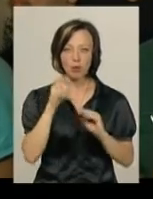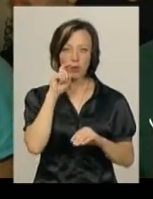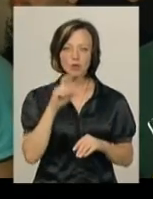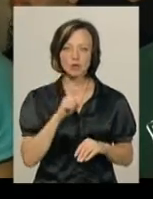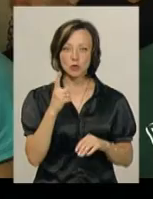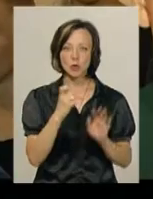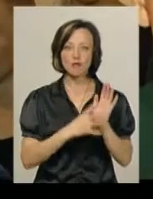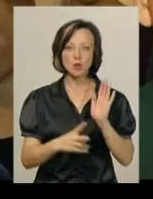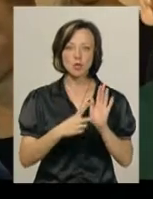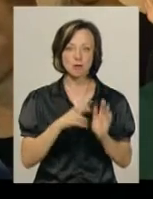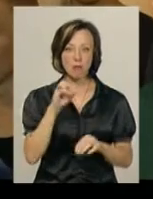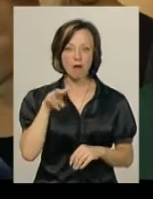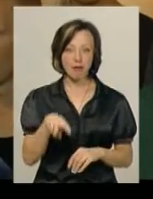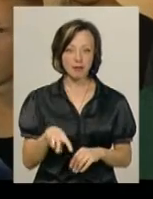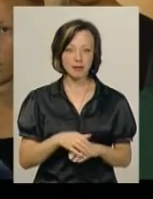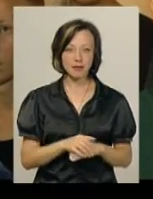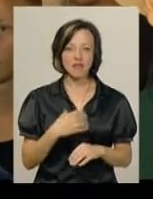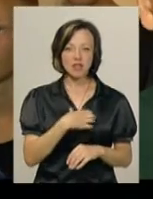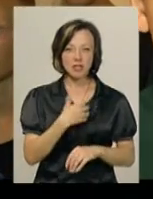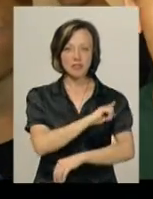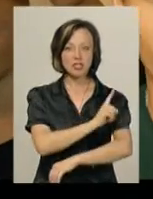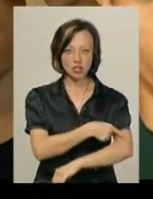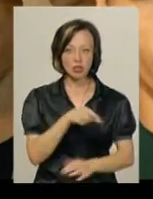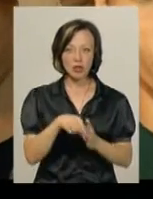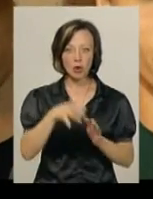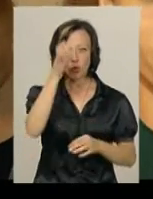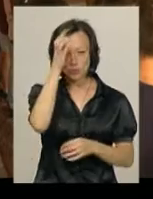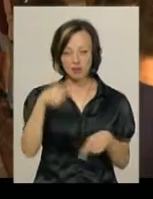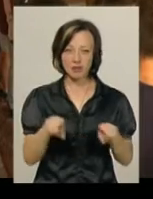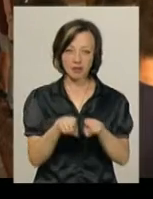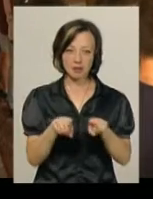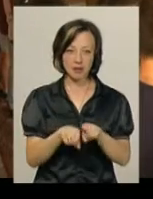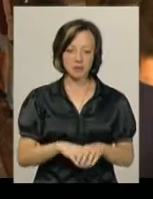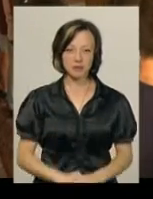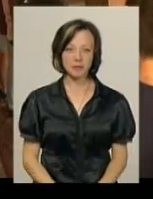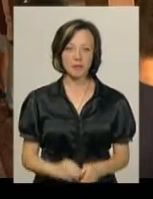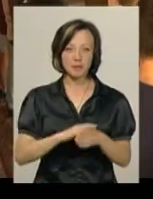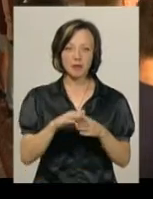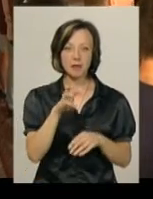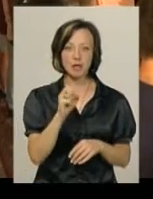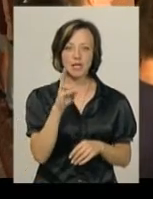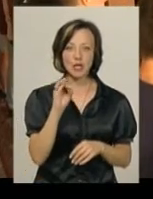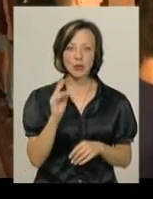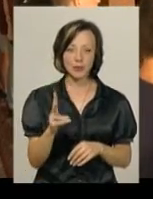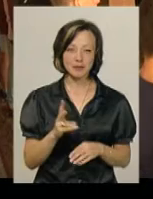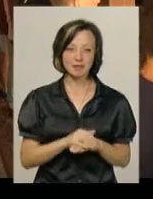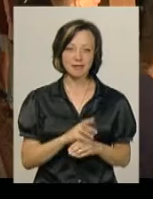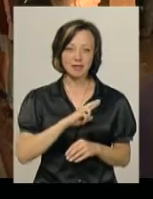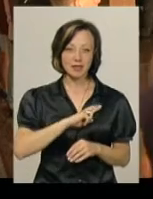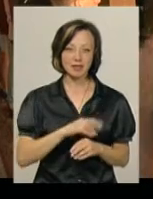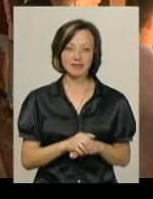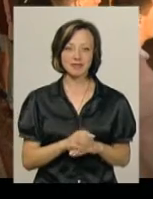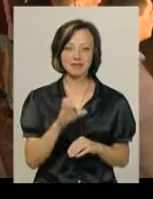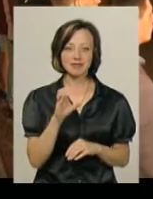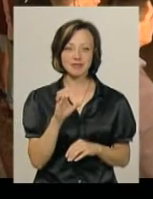197 балів. Тут не лише важливі фізичні якості, але й розумові. Марцинюр, я. Самару,